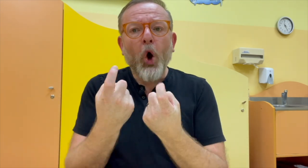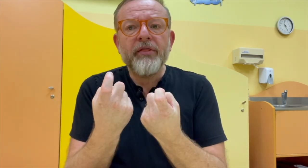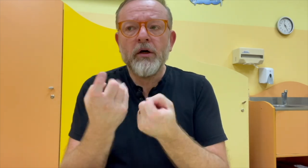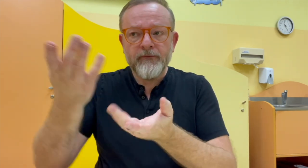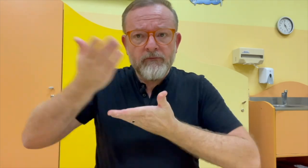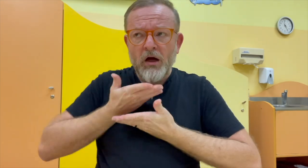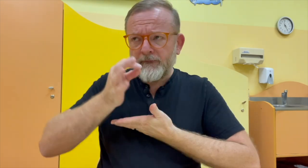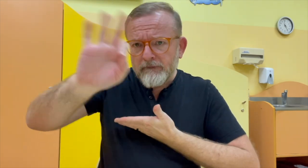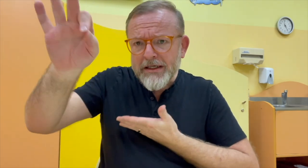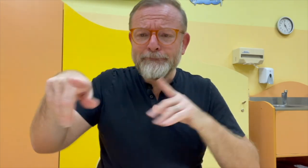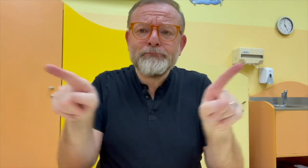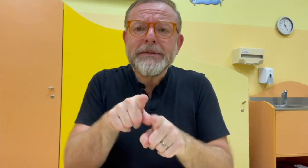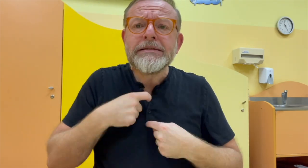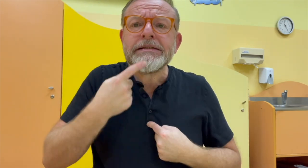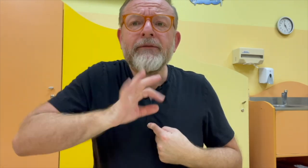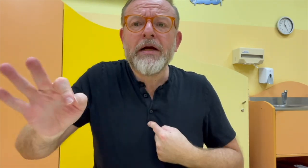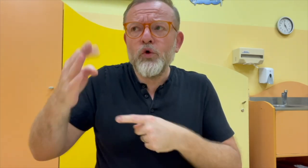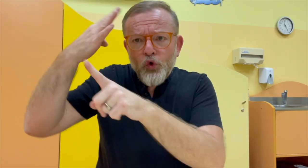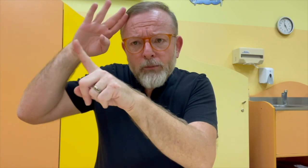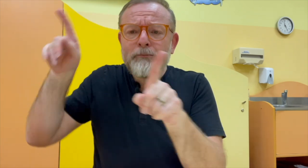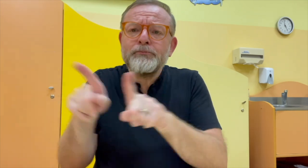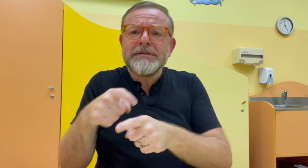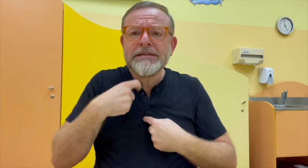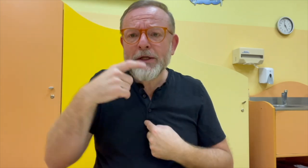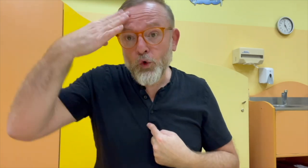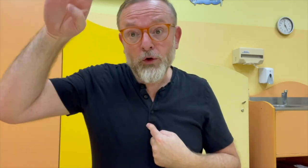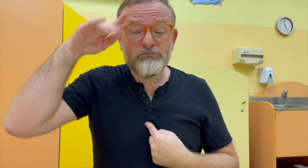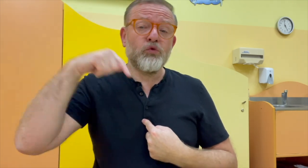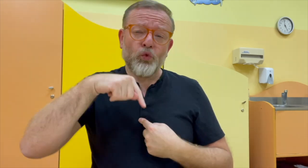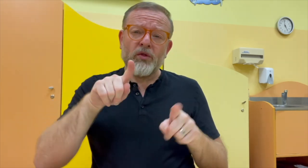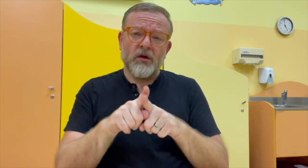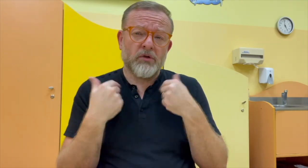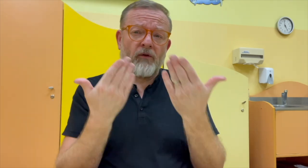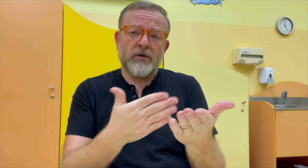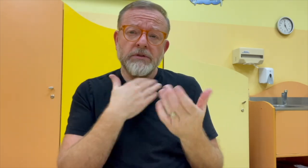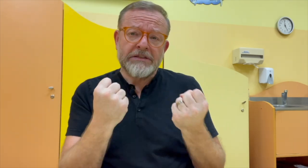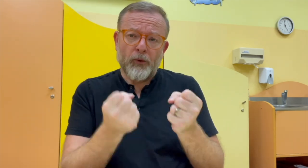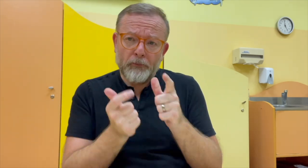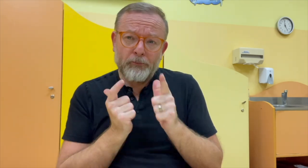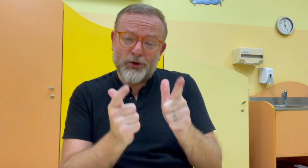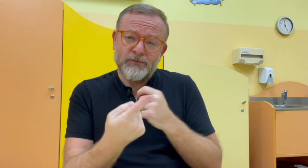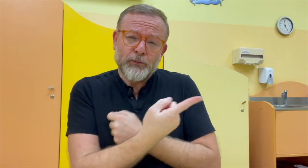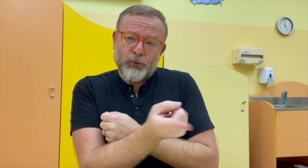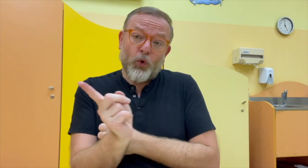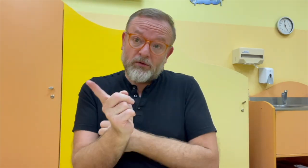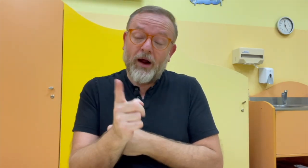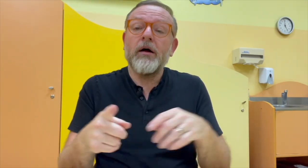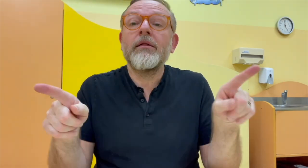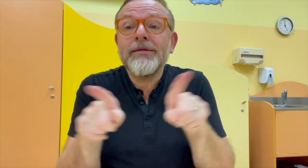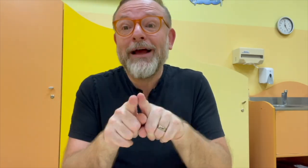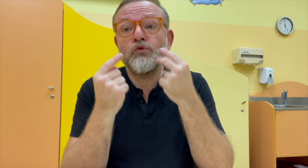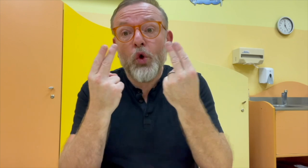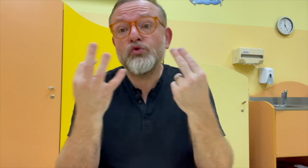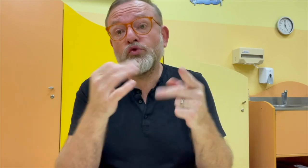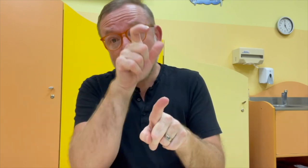neslyšící děti mají motivace. Baví je ta výuka mnohem víc, protože vidí neslyšícího, který ovládá český jazyk. Takže